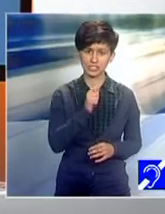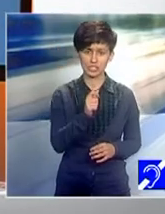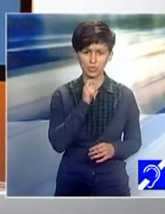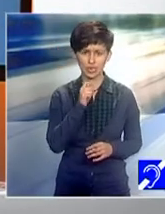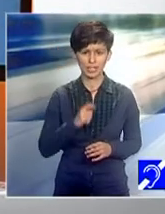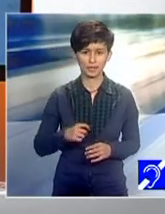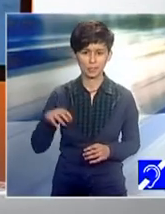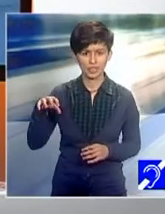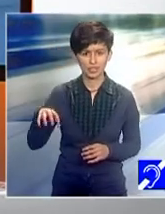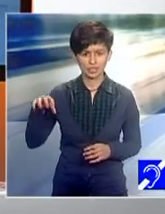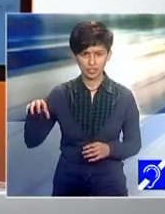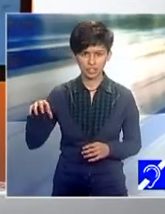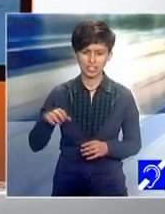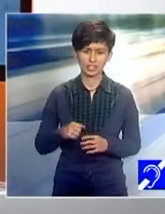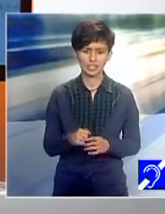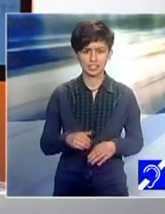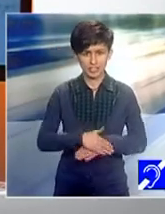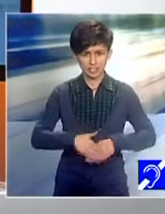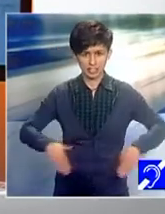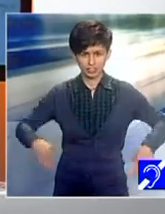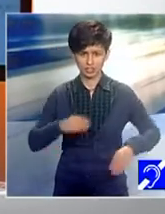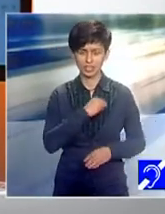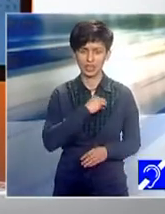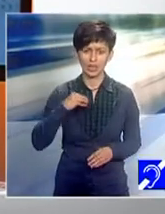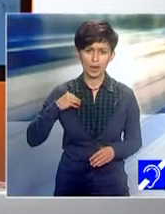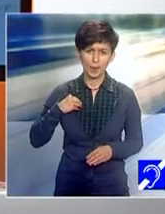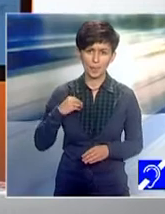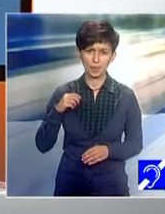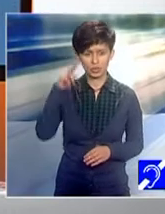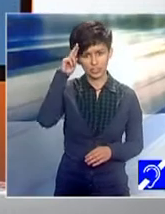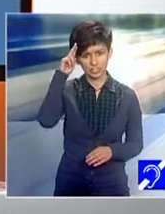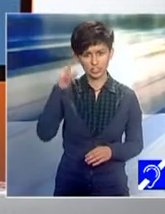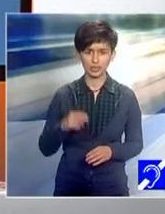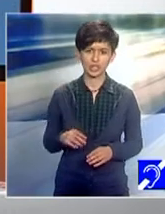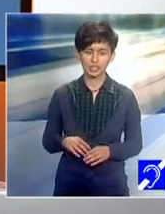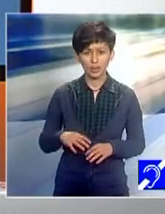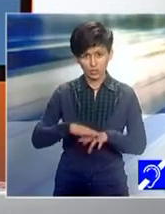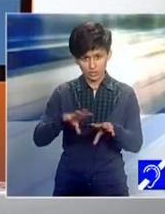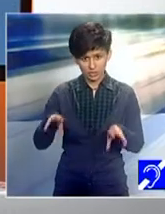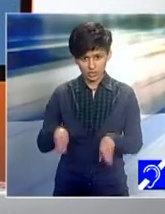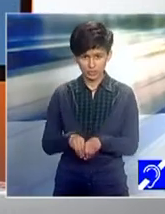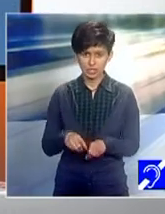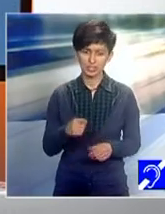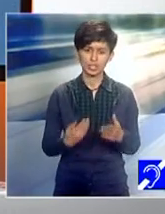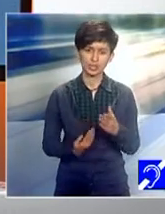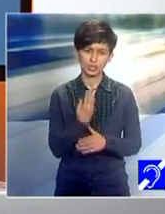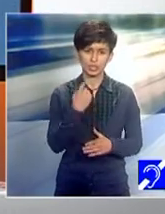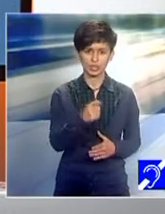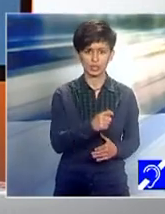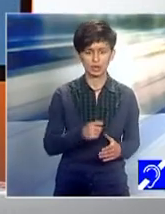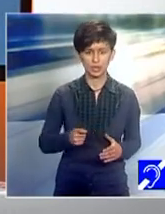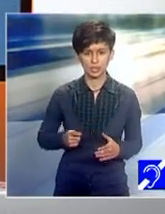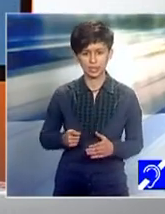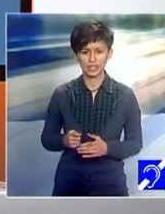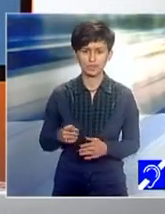Lubusului de la frontiera polonă-germană. Iată patru direcții și patru zone ce au fost unite de un nou proiect educațional al Rățelei